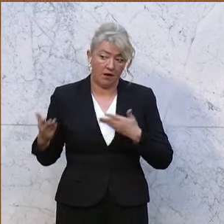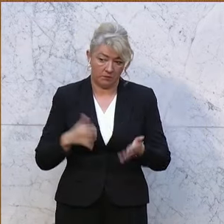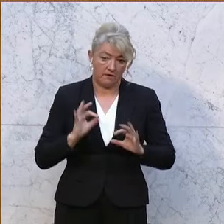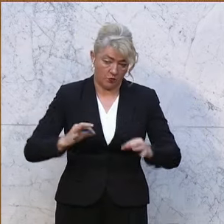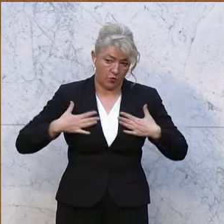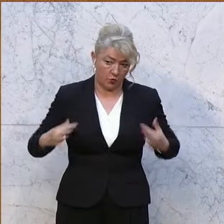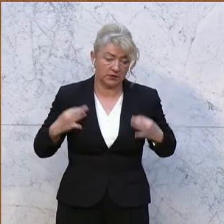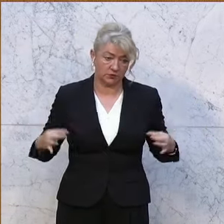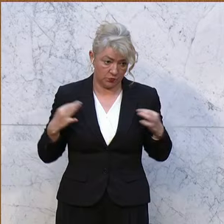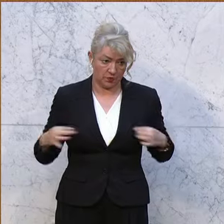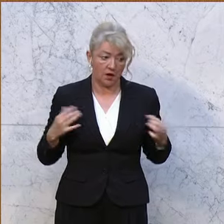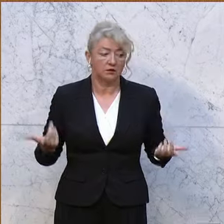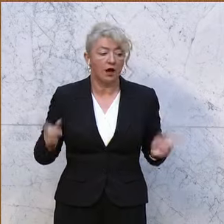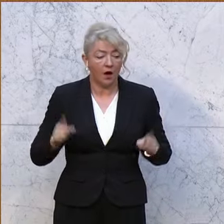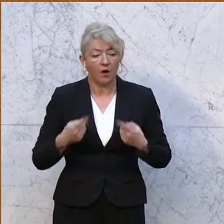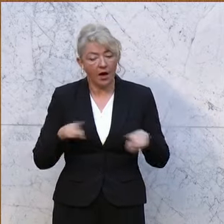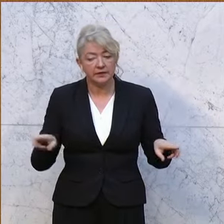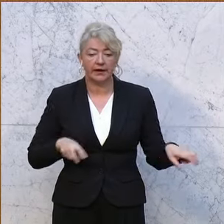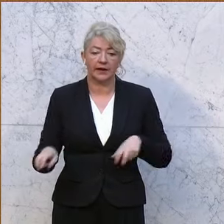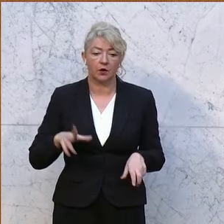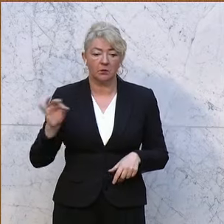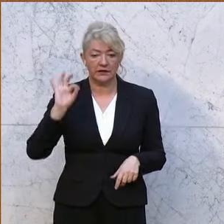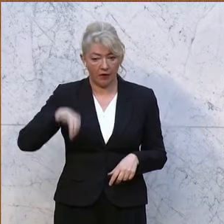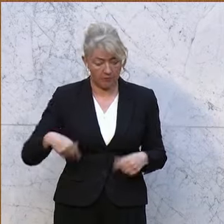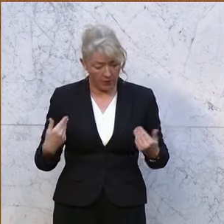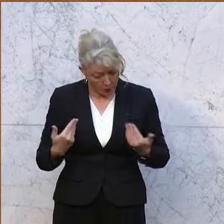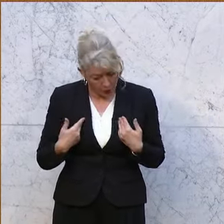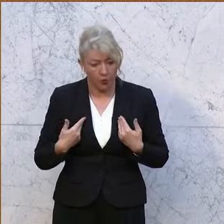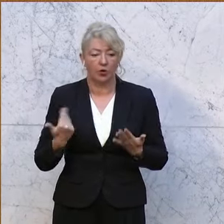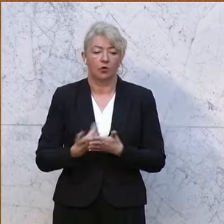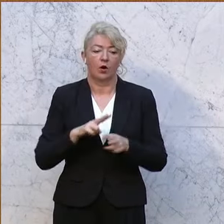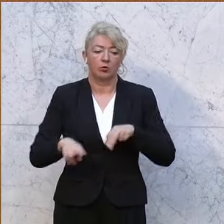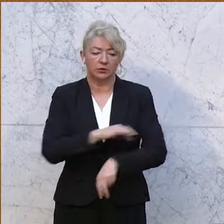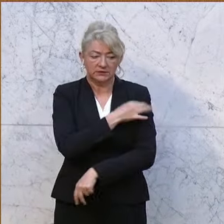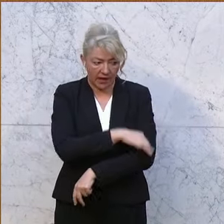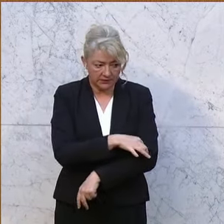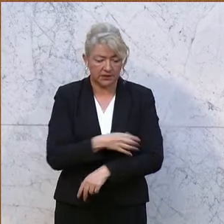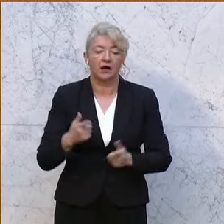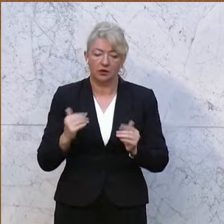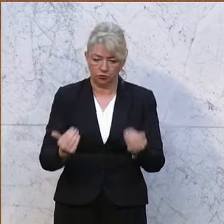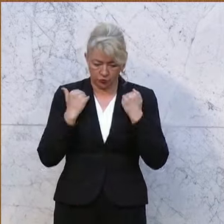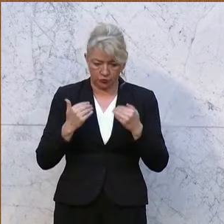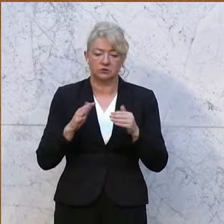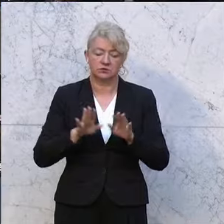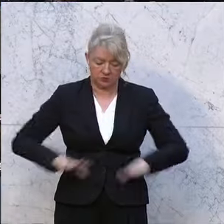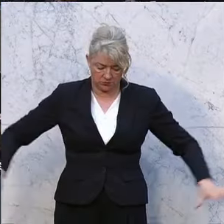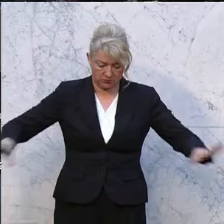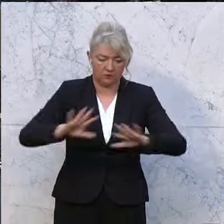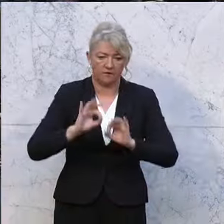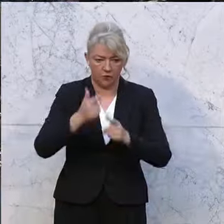Und eine andere Regierung mit der FPÖ, mit einem neuen Bundeskanzler, schützt unsere Bevölkerung.